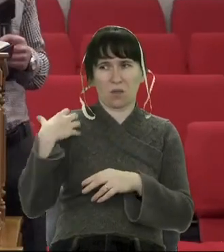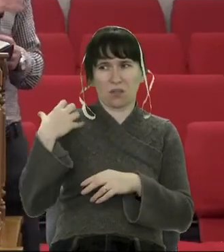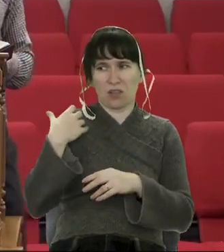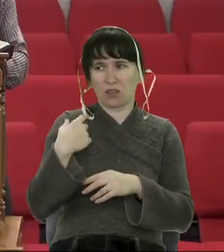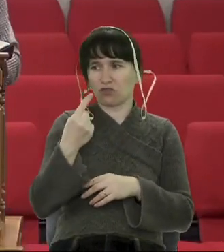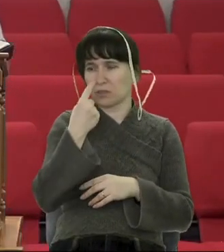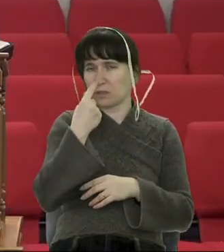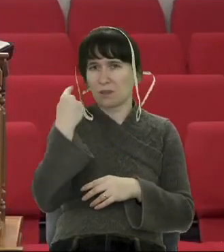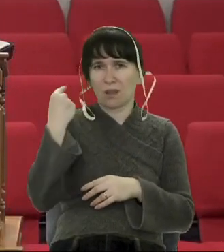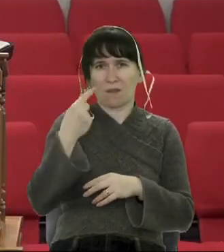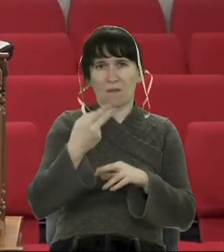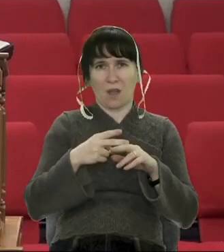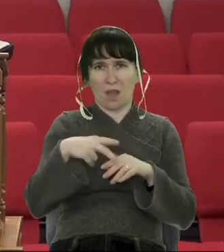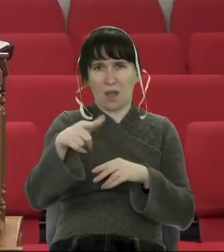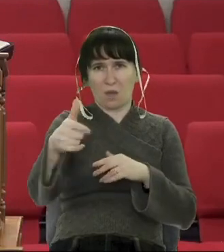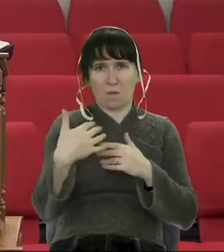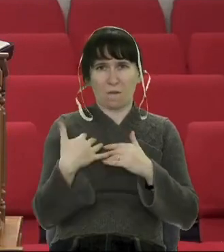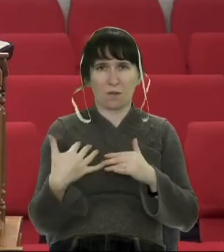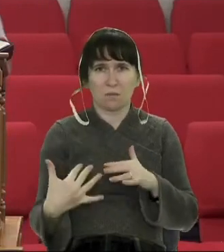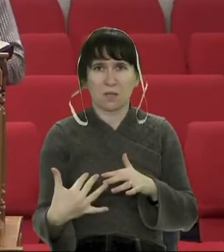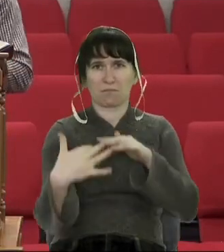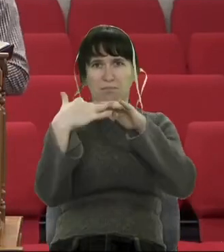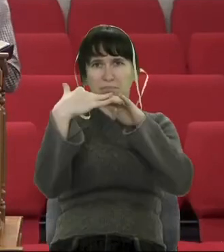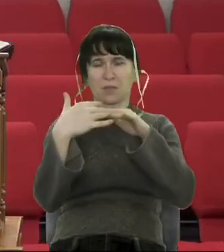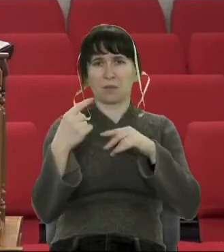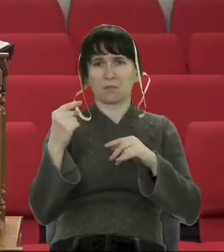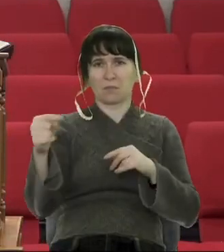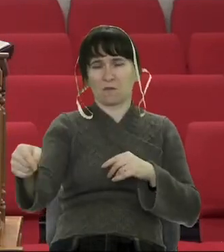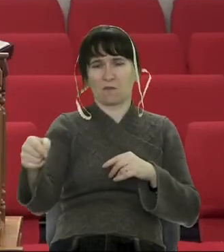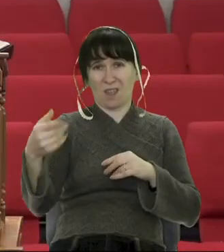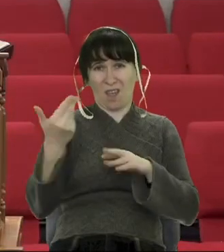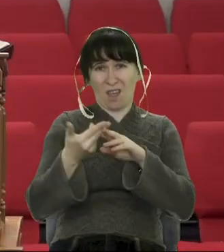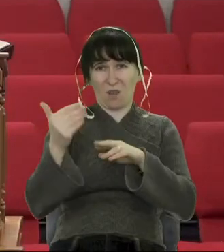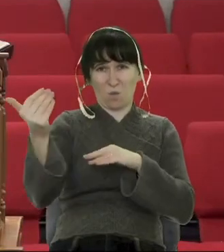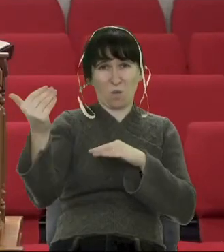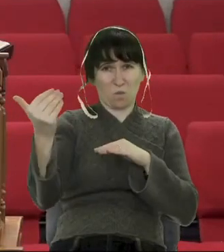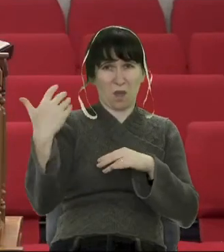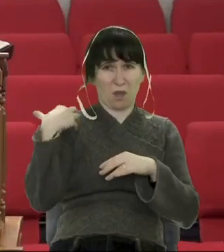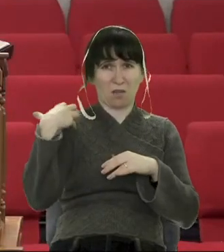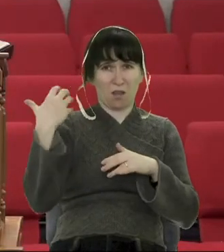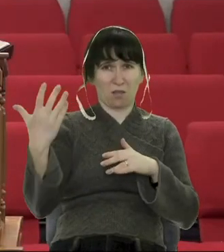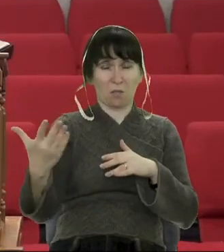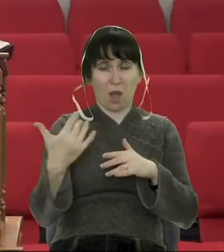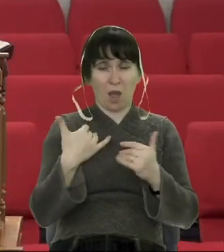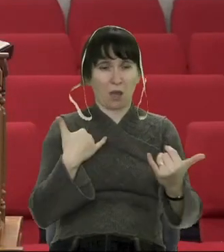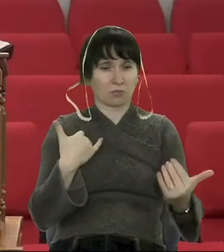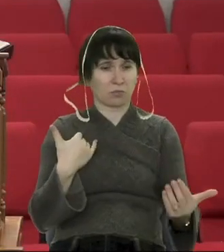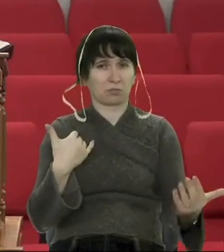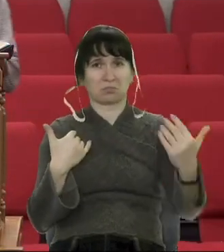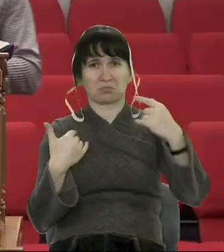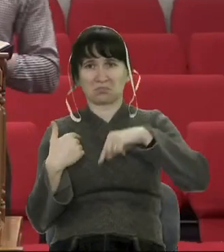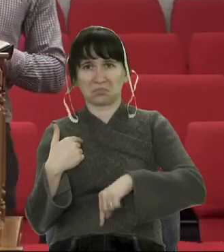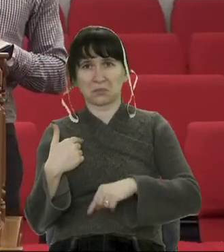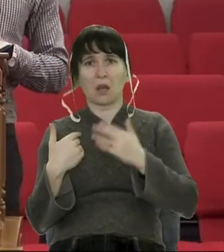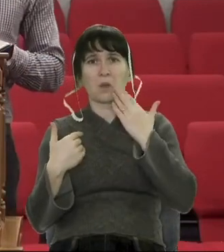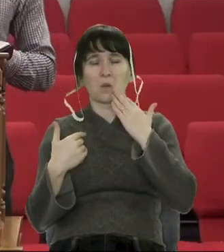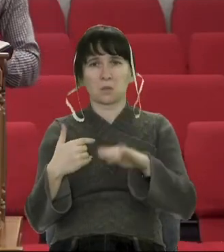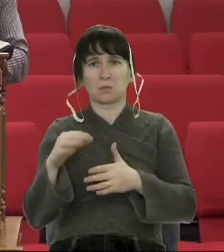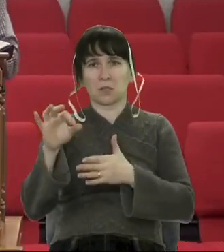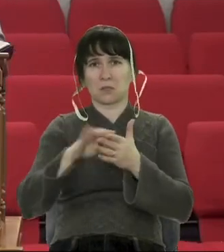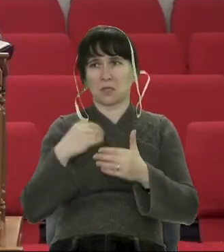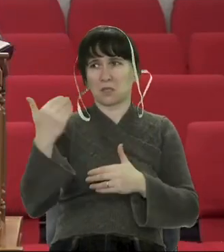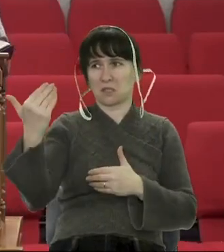тільки-тільки проти тебе повстали. І тут Давид тільки повертається в Єрусалим, і він тому